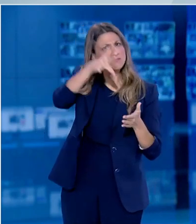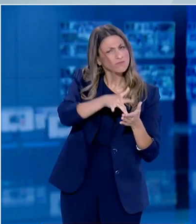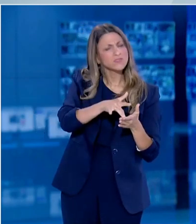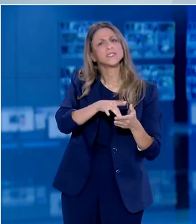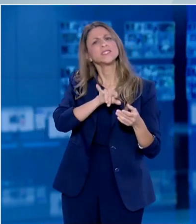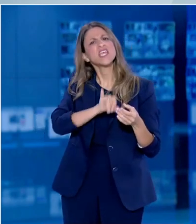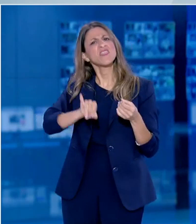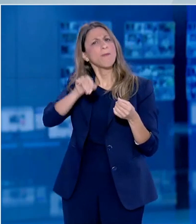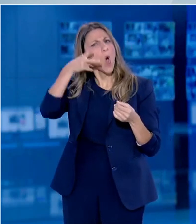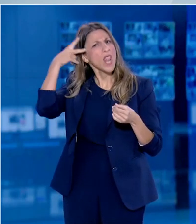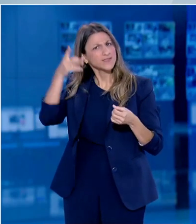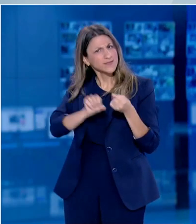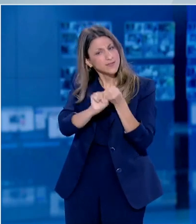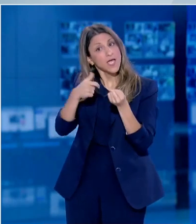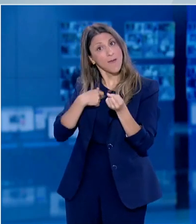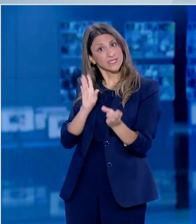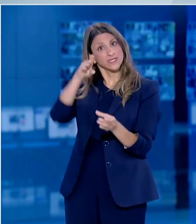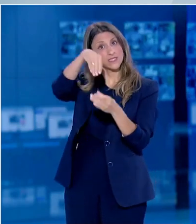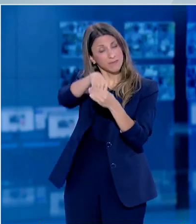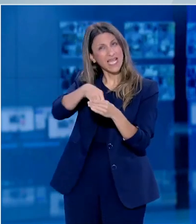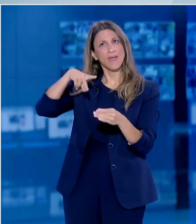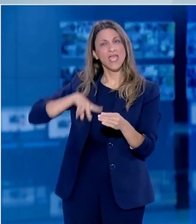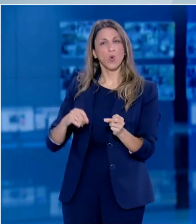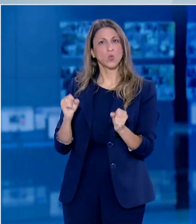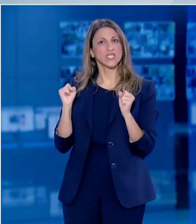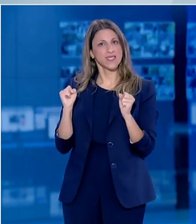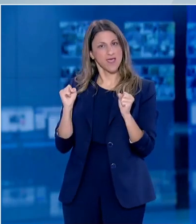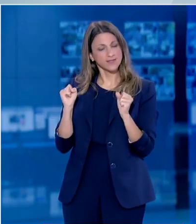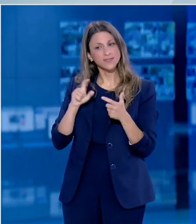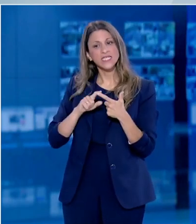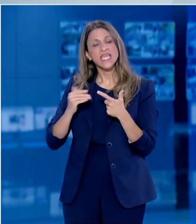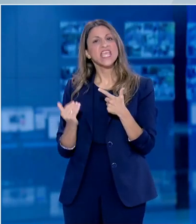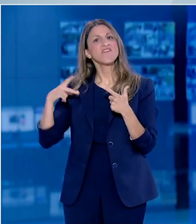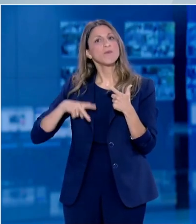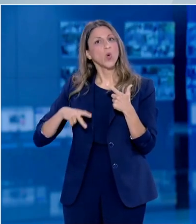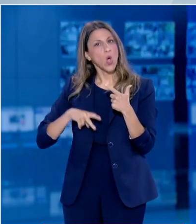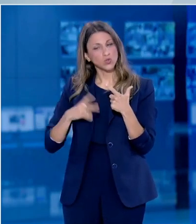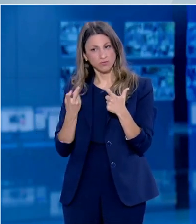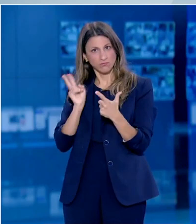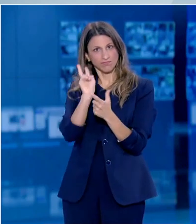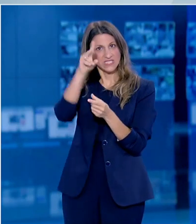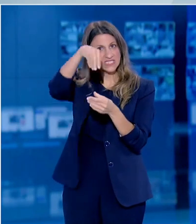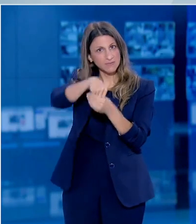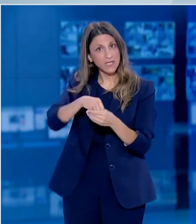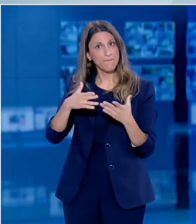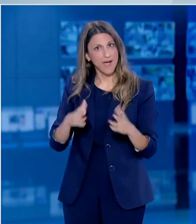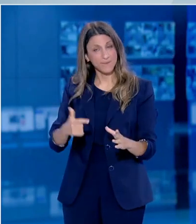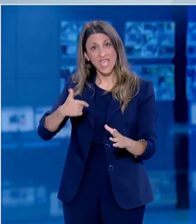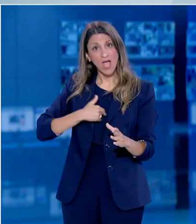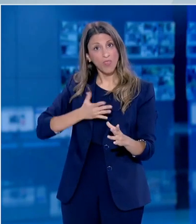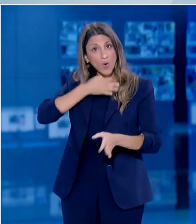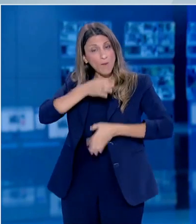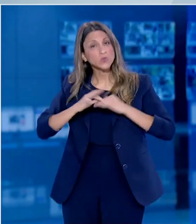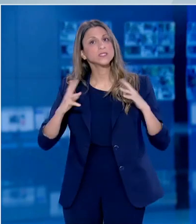Ωνάση και στο οποίο συμμετείχαμε ο Υπουργός Υγείας Βασίλης Κίλιας και ο Υφυπουργός Υγείας Βασίλης Κοντοζαμάνης Θέλω να επισημάνω